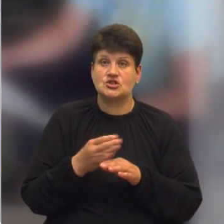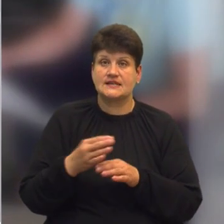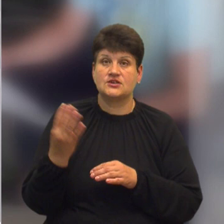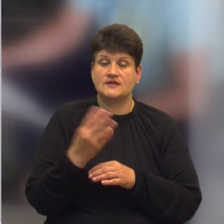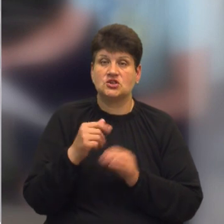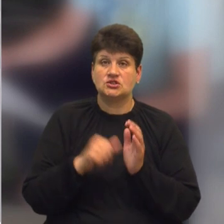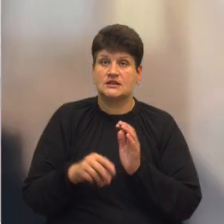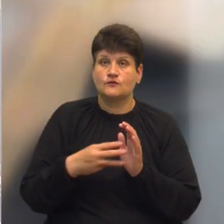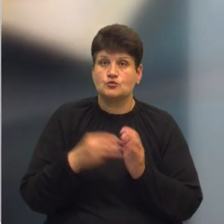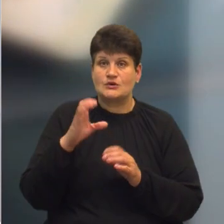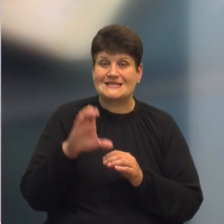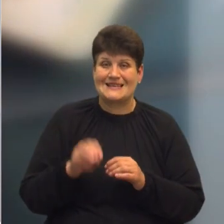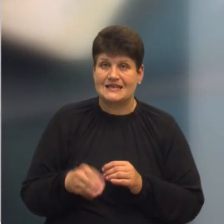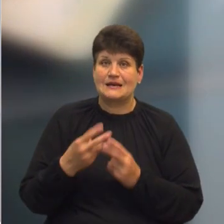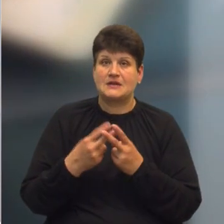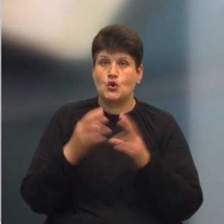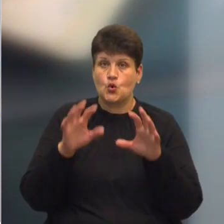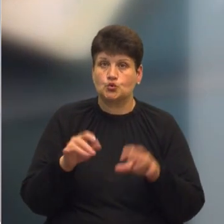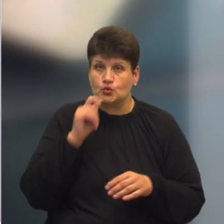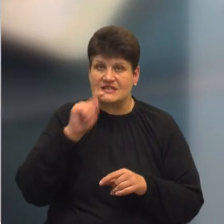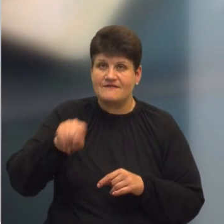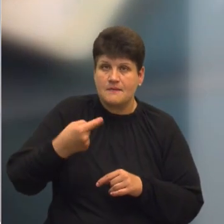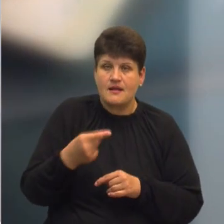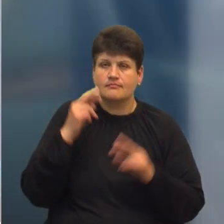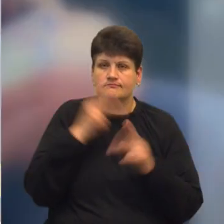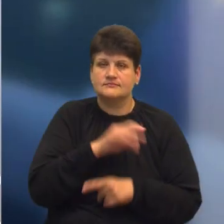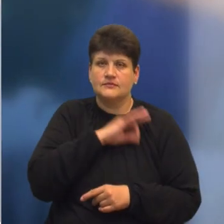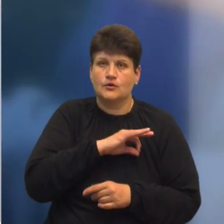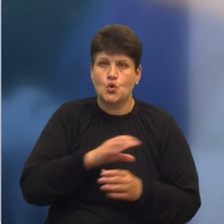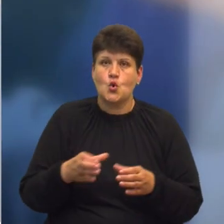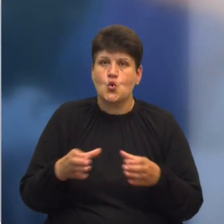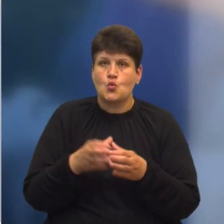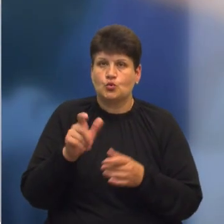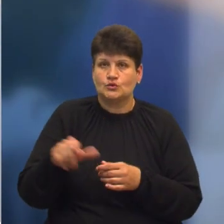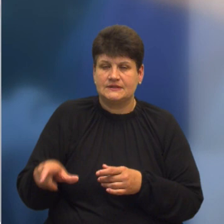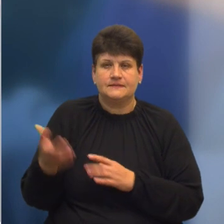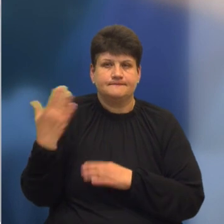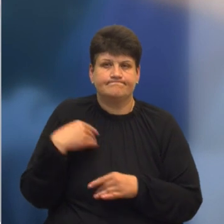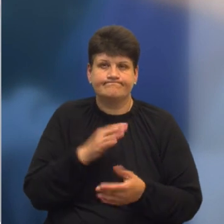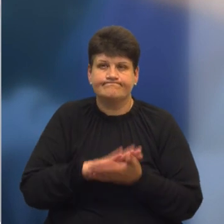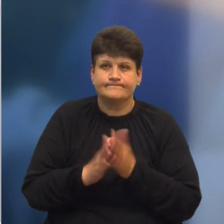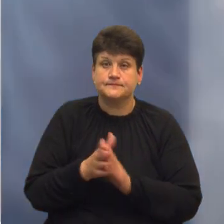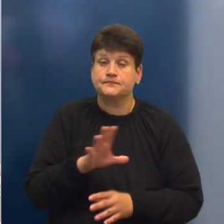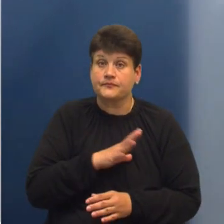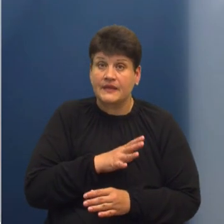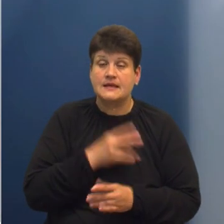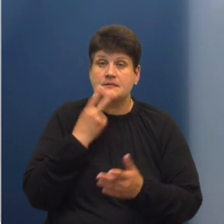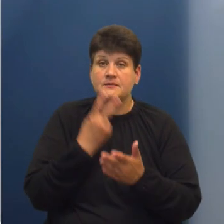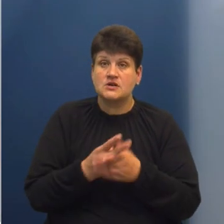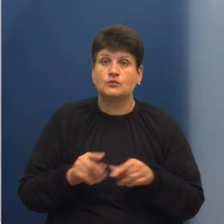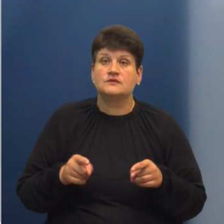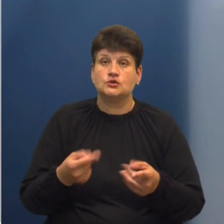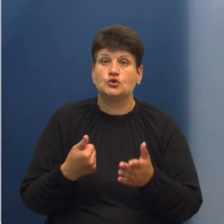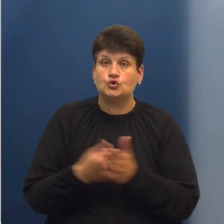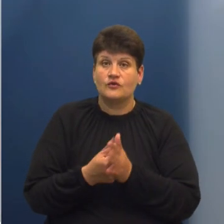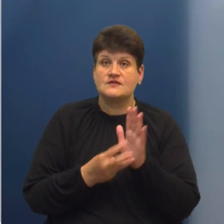-ї статті Кримінального кодексу України. Це вимагання неправомірної вигоди групою осіб за попередньою змовою. Санкція статті передбачає ув'язнення до восьми